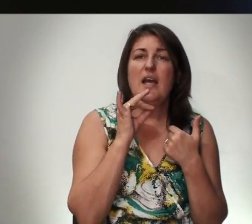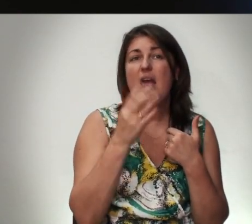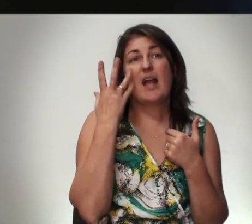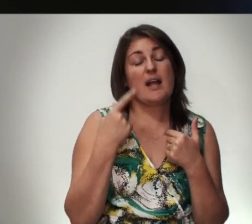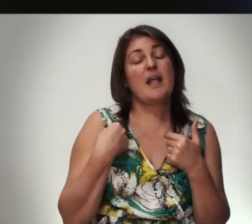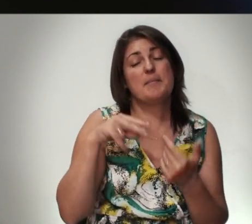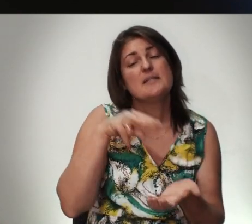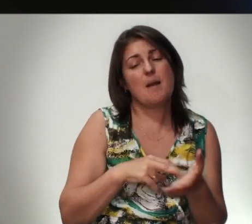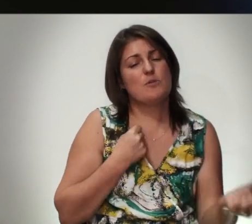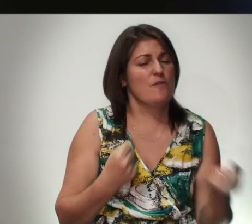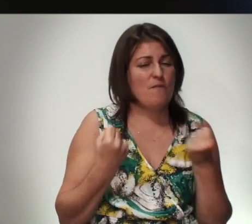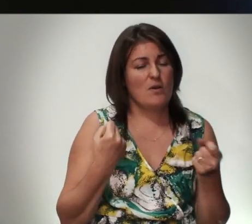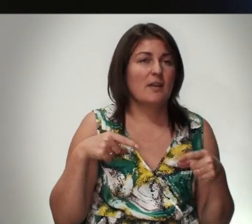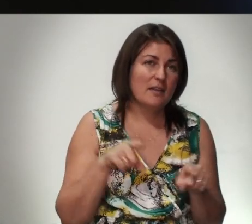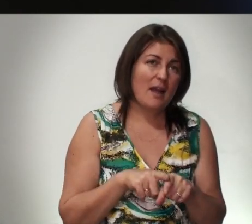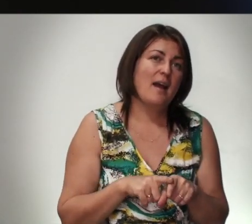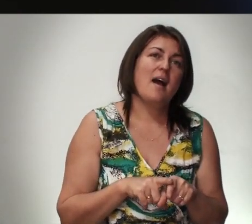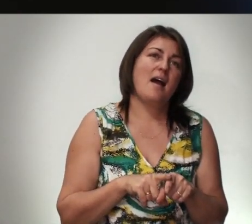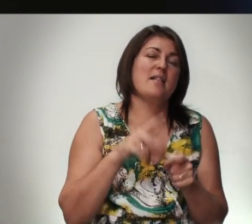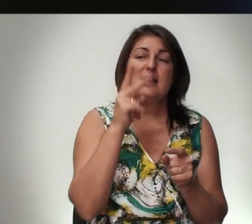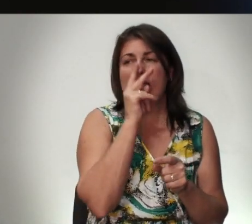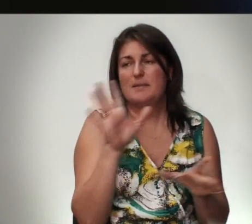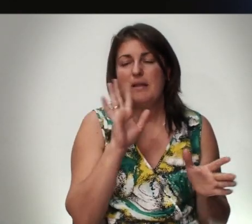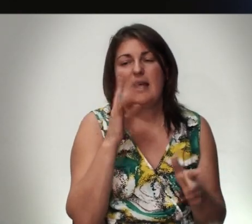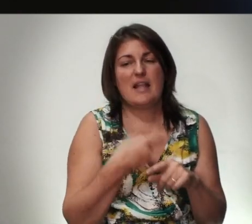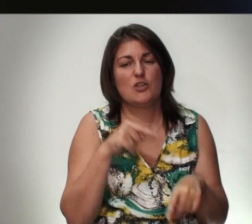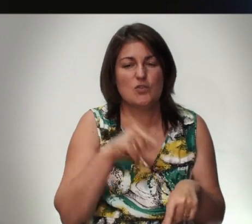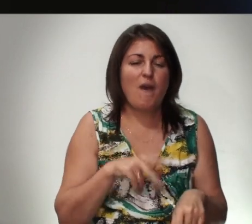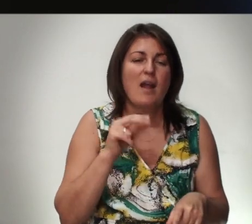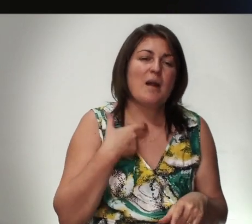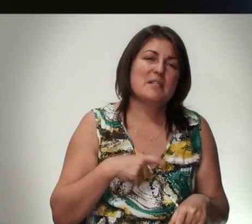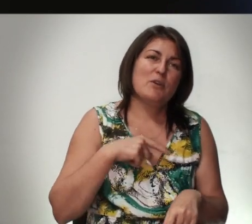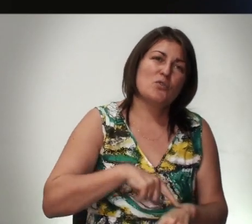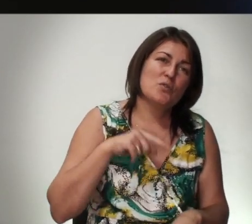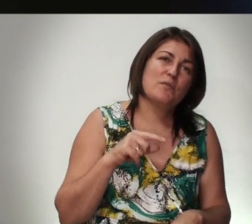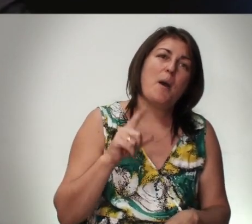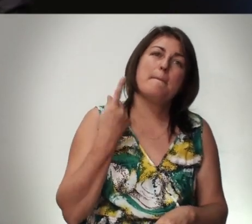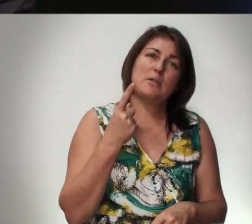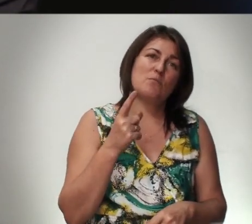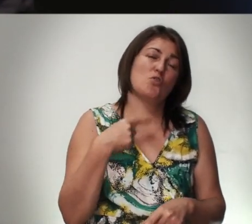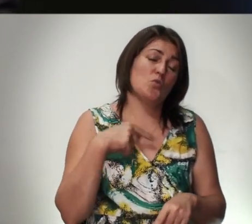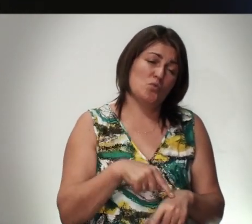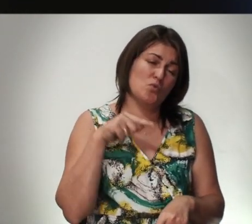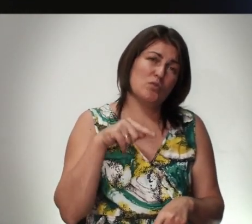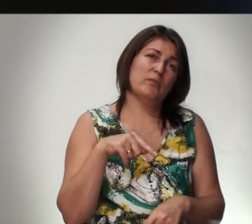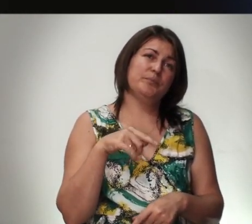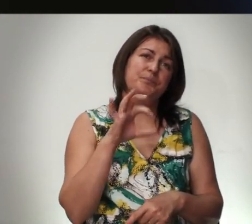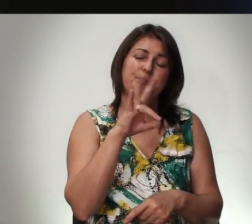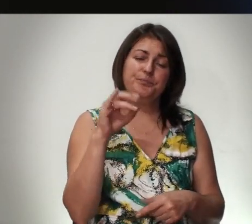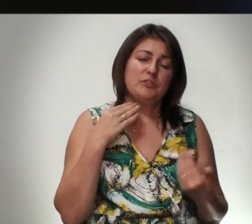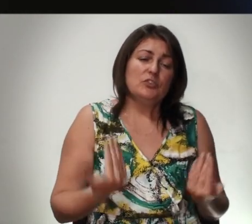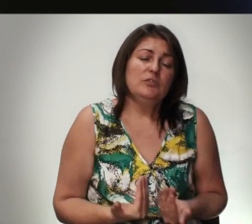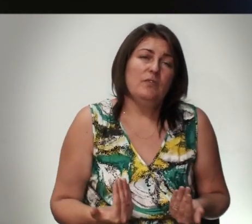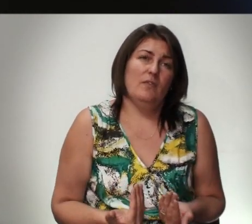Когда Мы Стоим Твердо Так Невзирая На Наши Чувства Как Мы Себя Чувствуем Потому Что Чувства Они